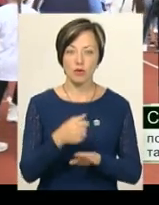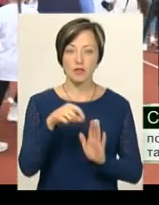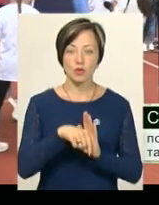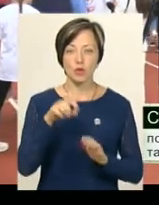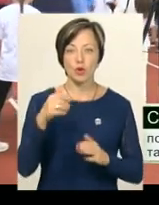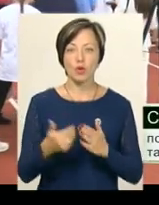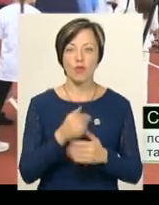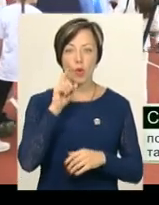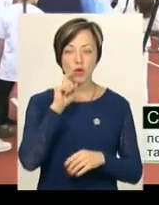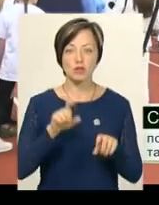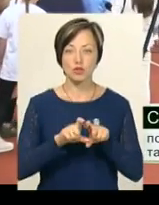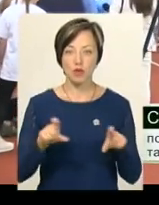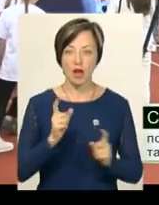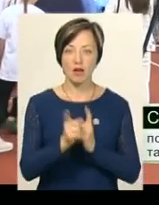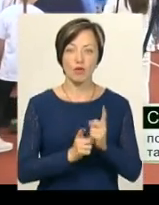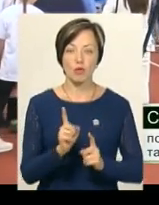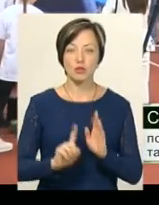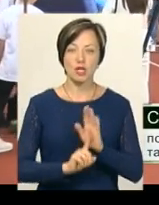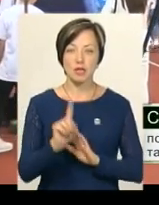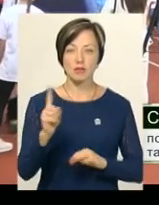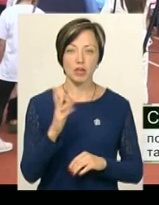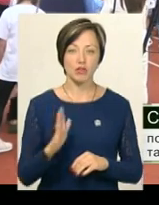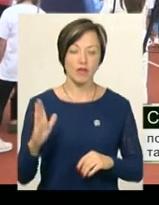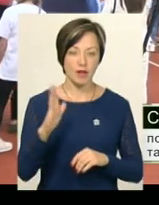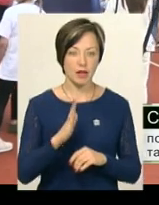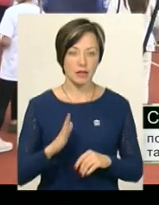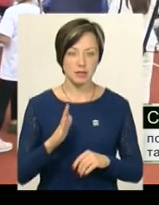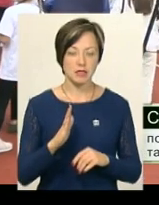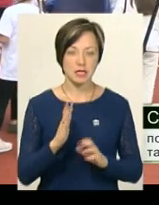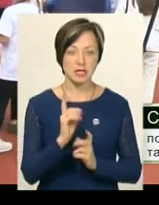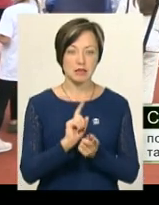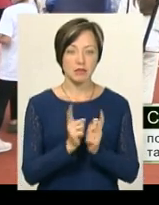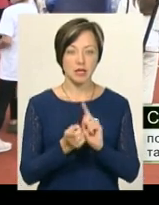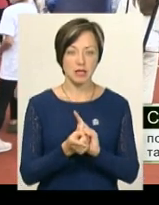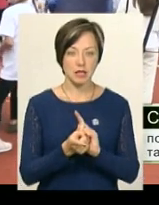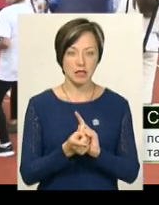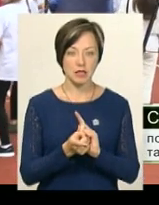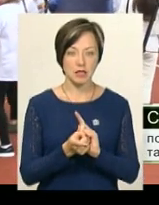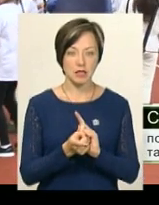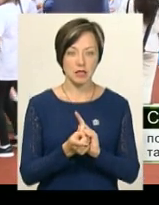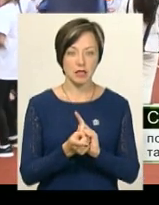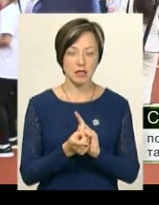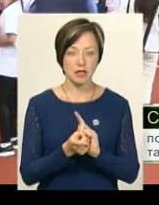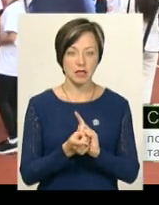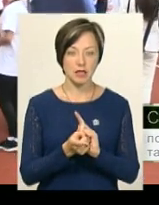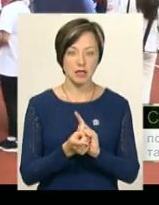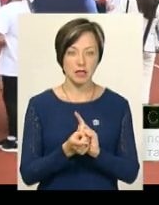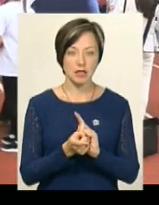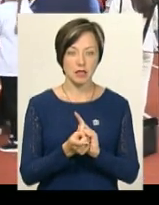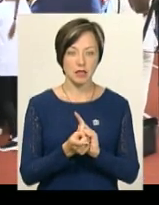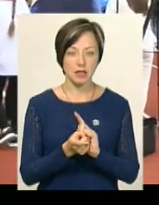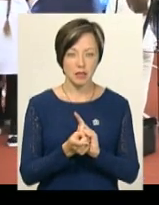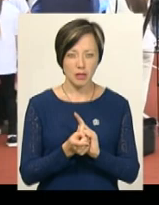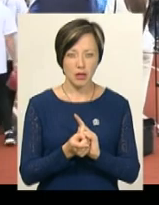української школи. Реформа починалася з 1 вересня. Змінити наказ, змінити косну